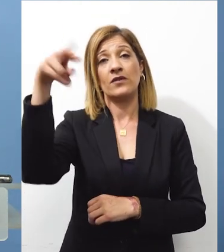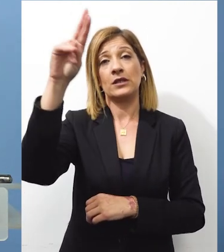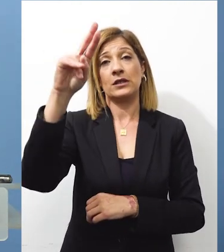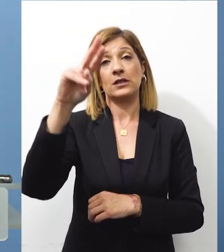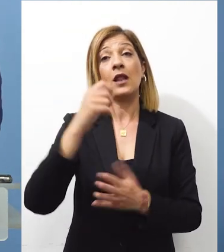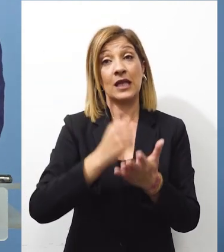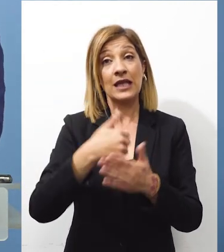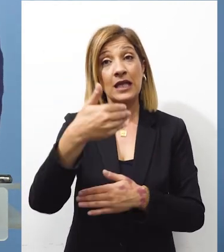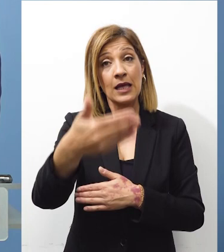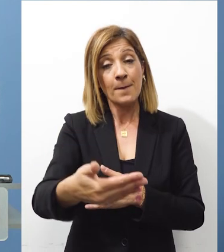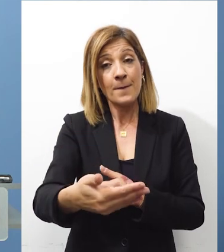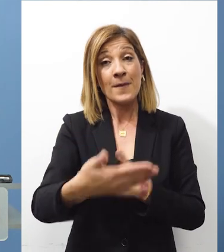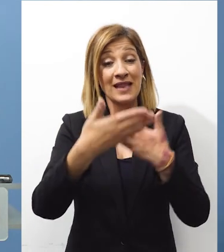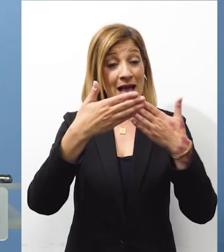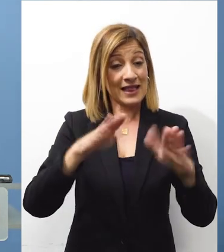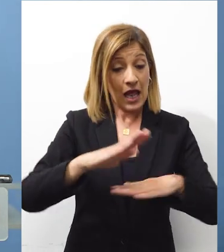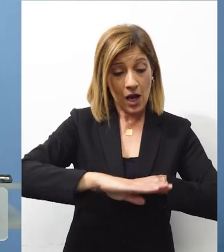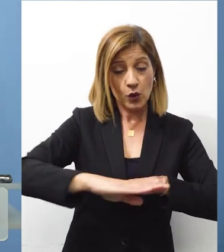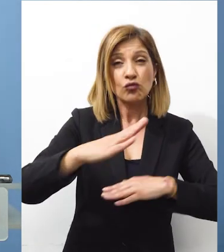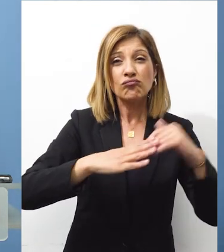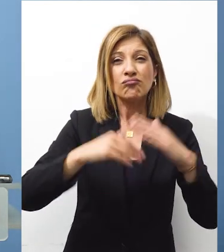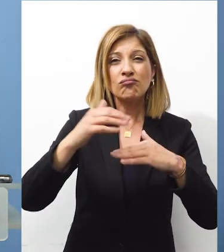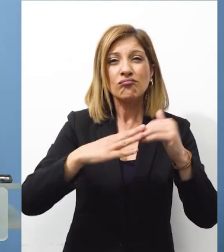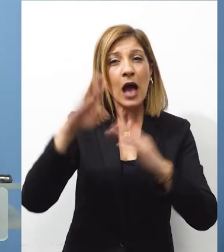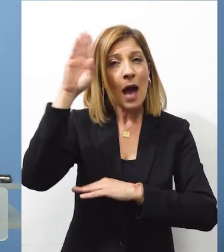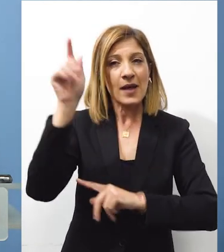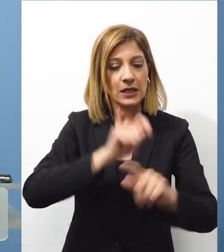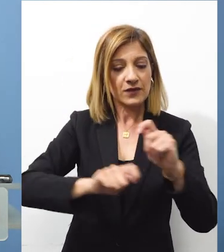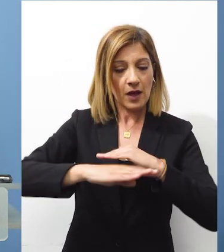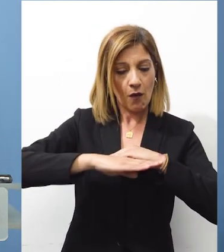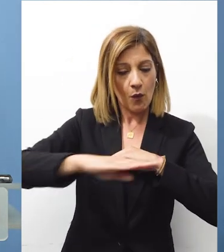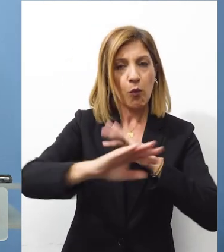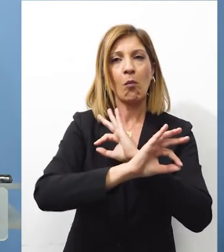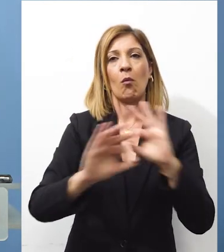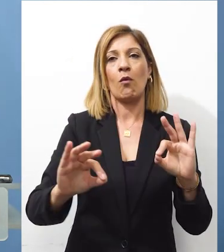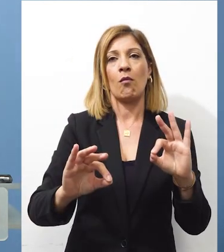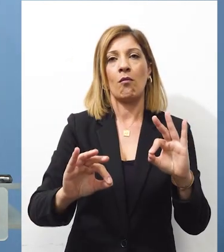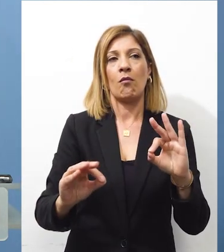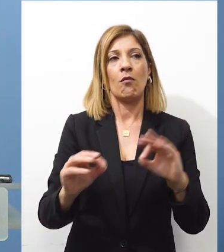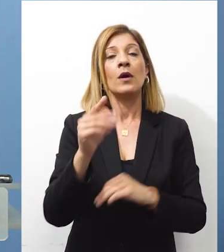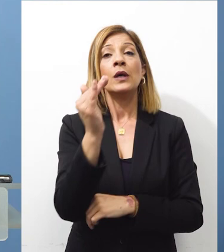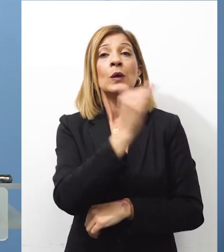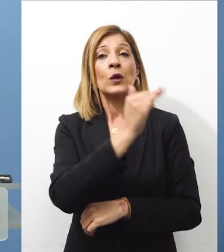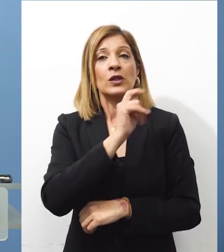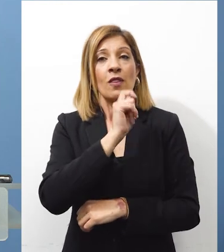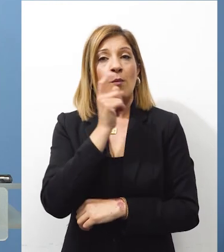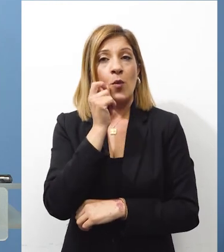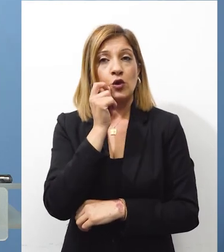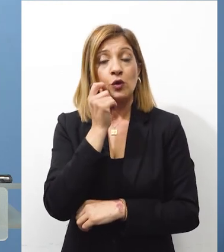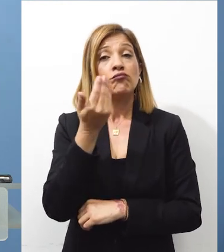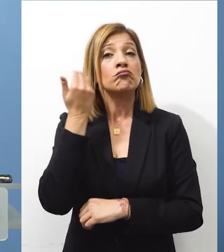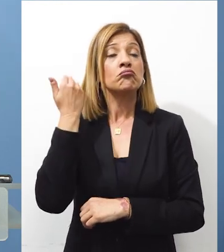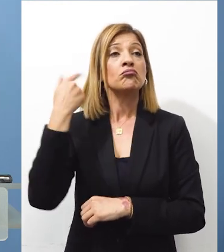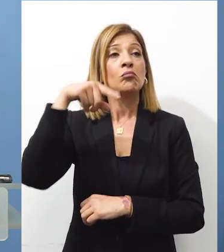σε μεγάλο βαθμό μετά και την ολοκλήρωση των υποδομών που οι ΗΠΑ κατασκευάζουν επιτόχο. Κύριε Πρόσωπε, τις